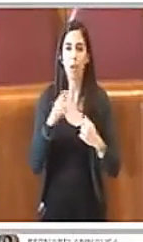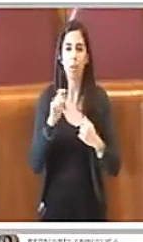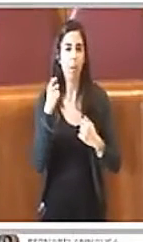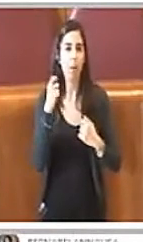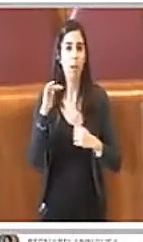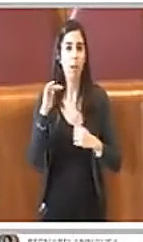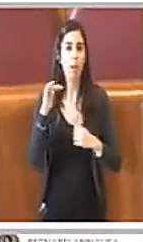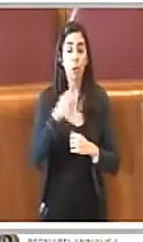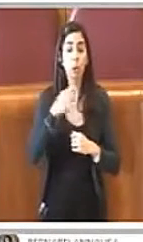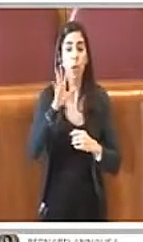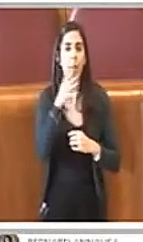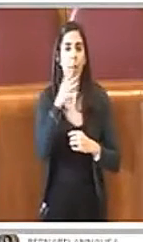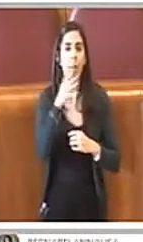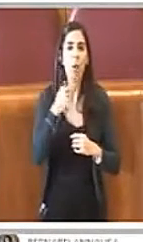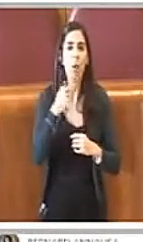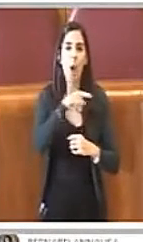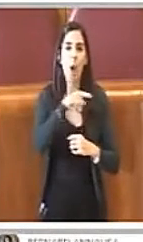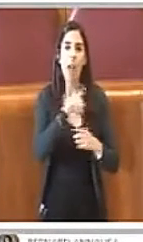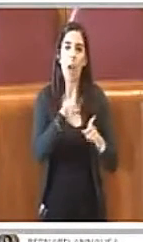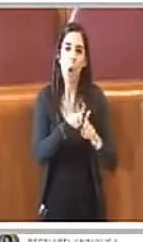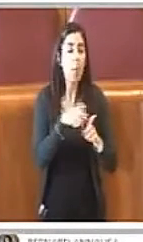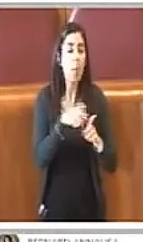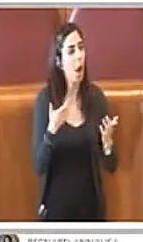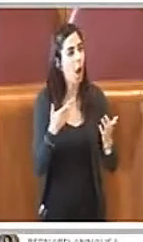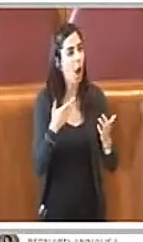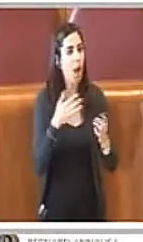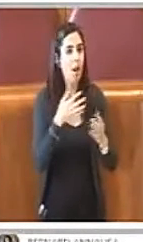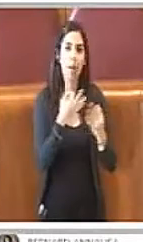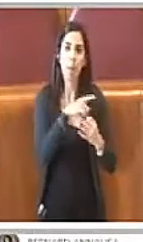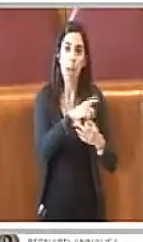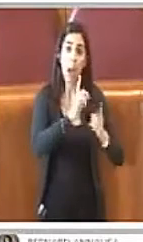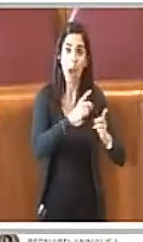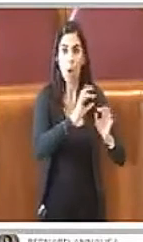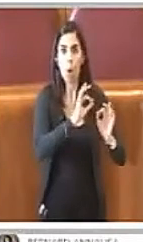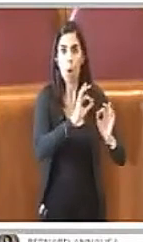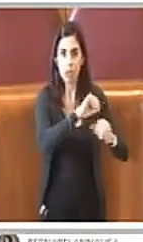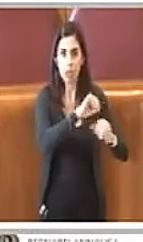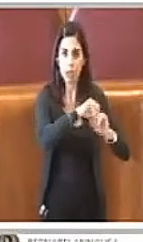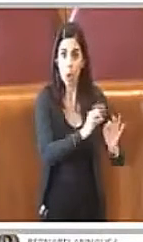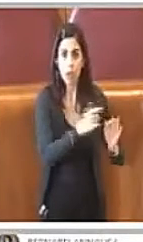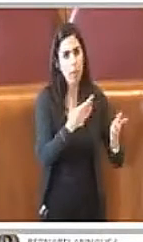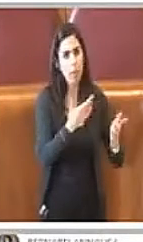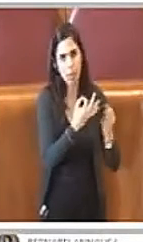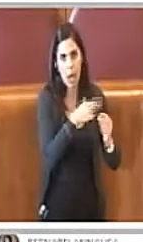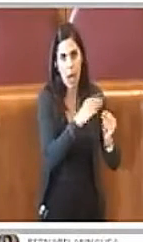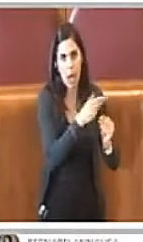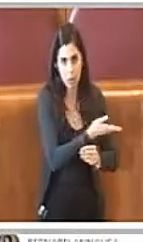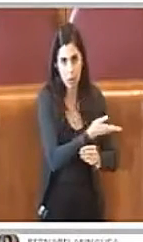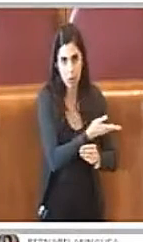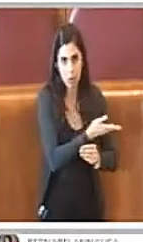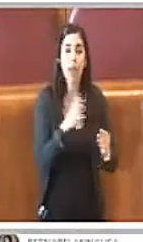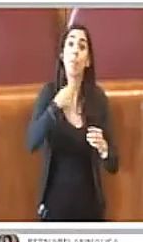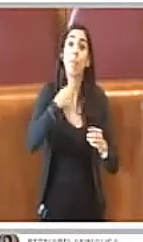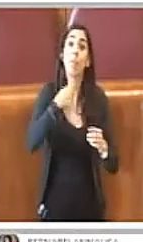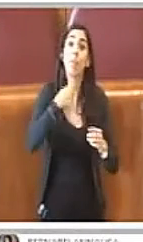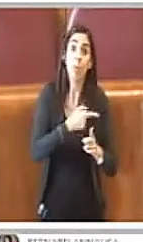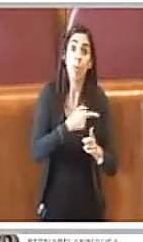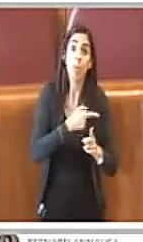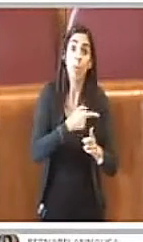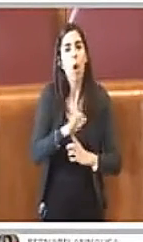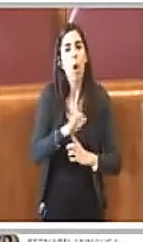ottenere degittimazione riguardo al proprio bile operato. Mostra al contempo la